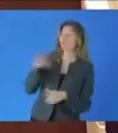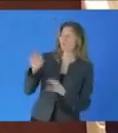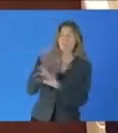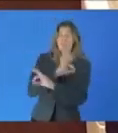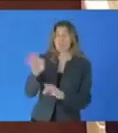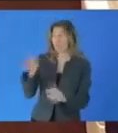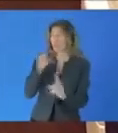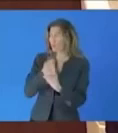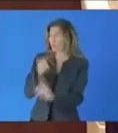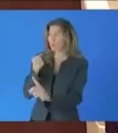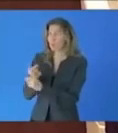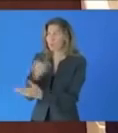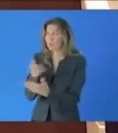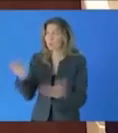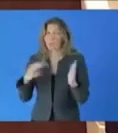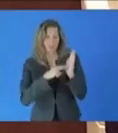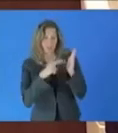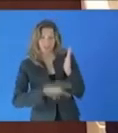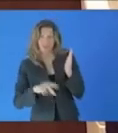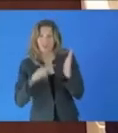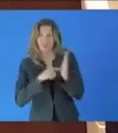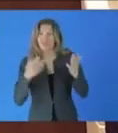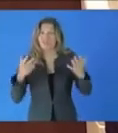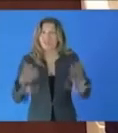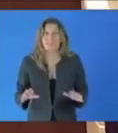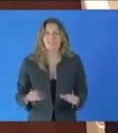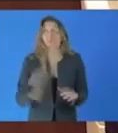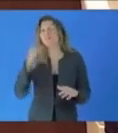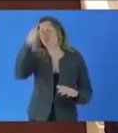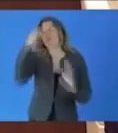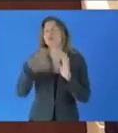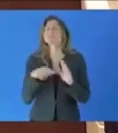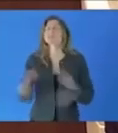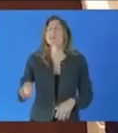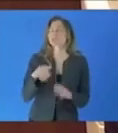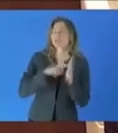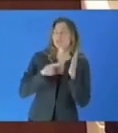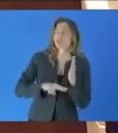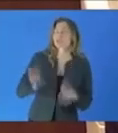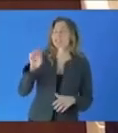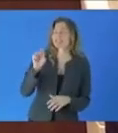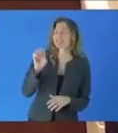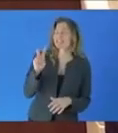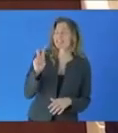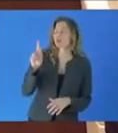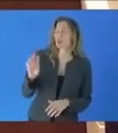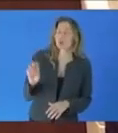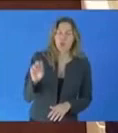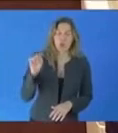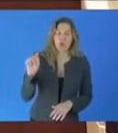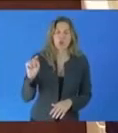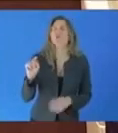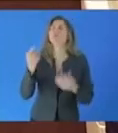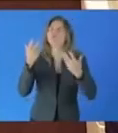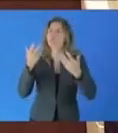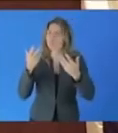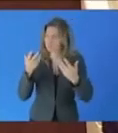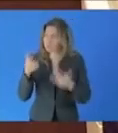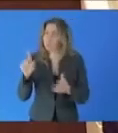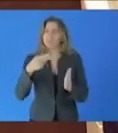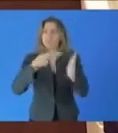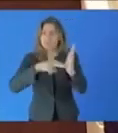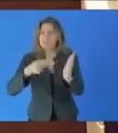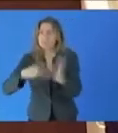pour les victimes, alors que des traités ont été signés. J'en veux pour preuve le traité de Sèvres, ratifié par certains États